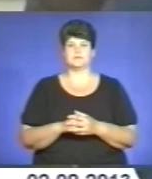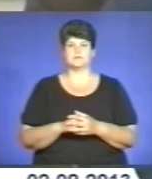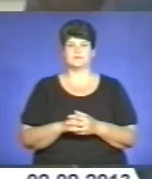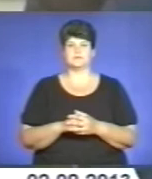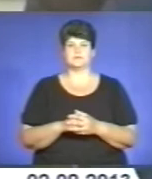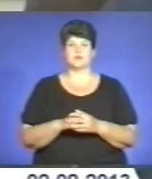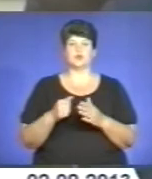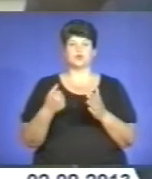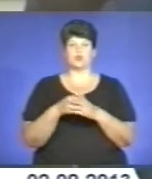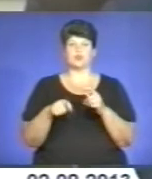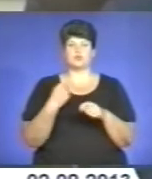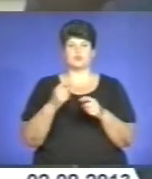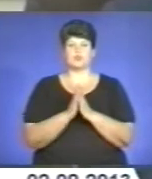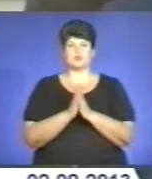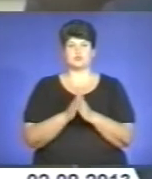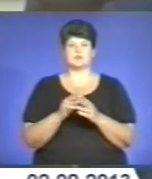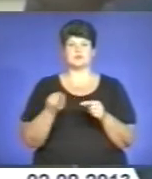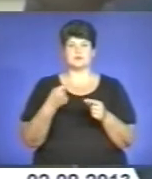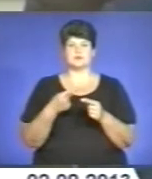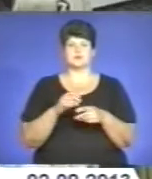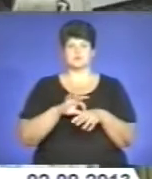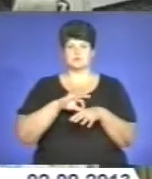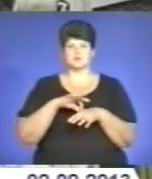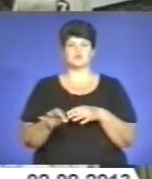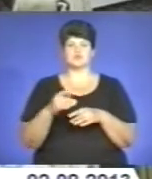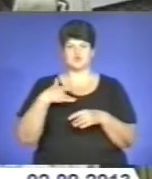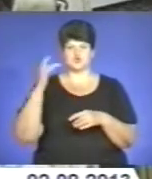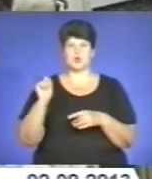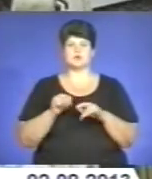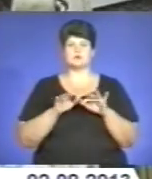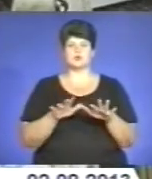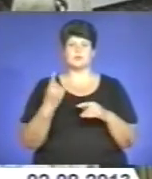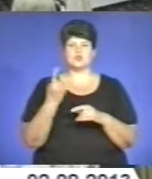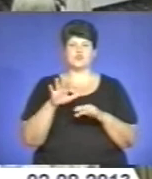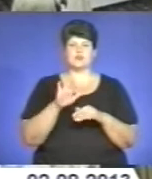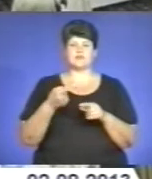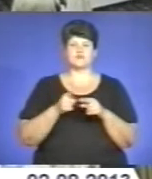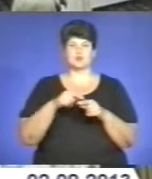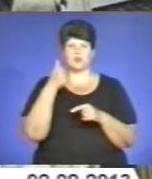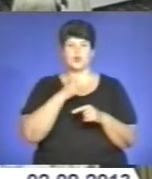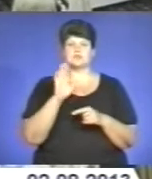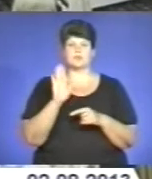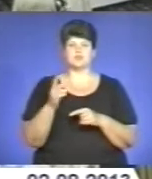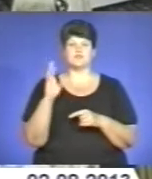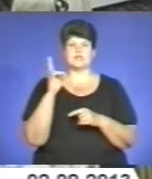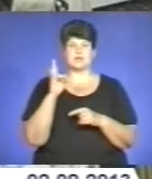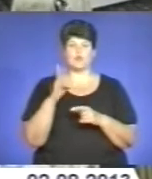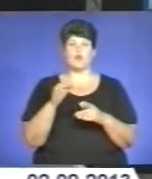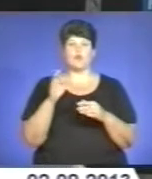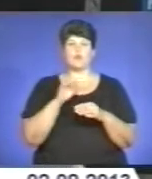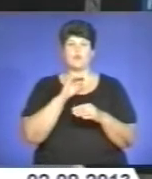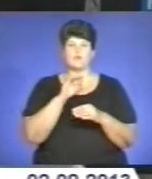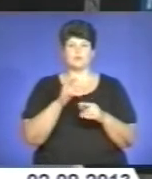До порушників прошу застосувати самі сорові заходи. Щодо 1 вересня цього року, яке припадає на неділю, у профільному відомстві